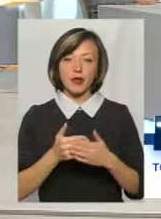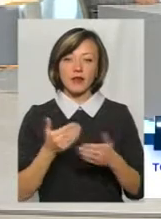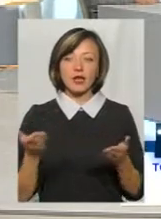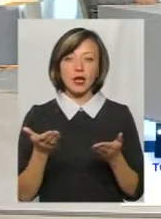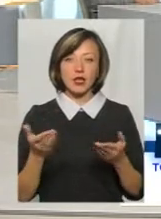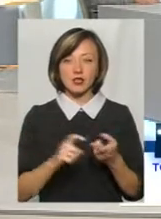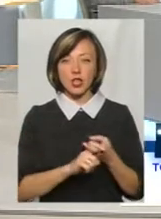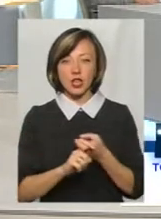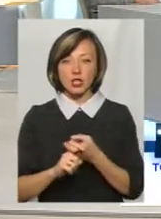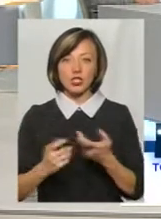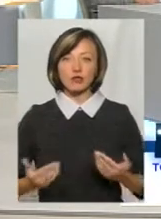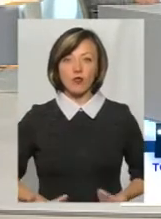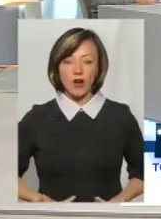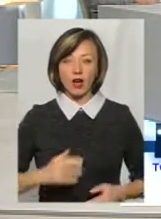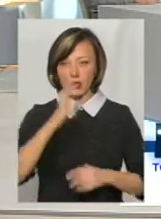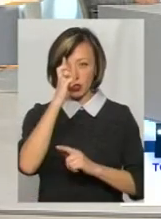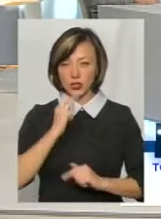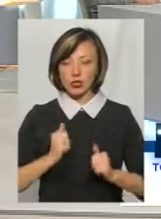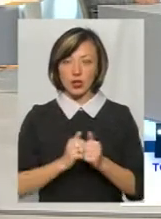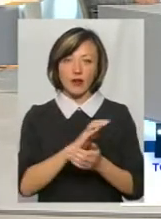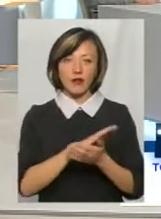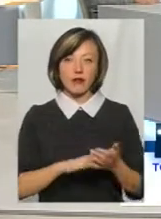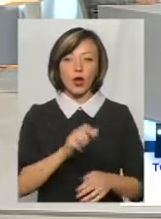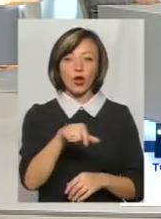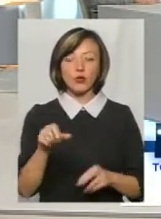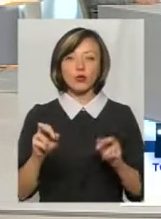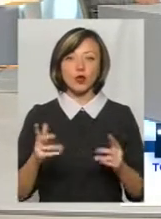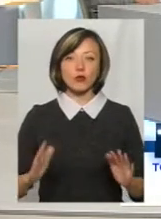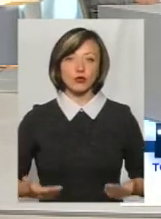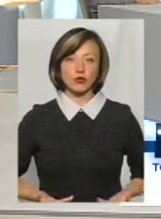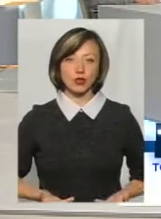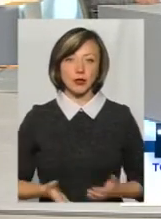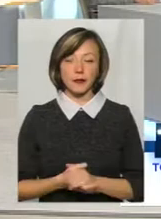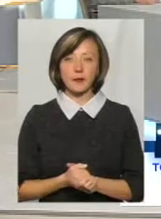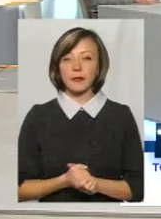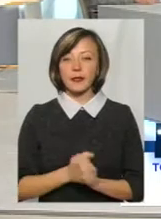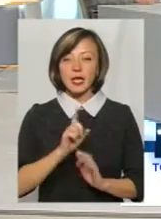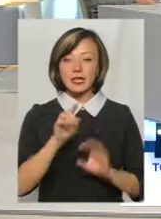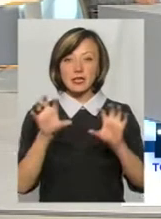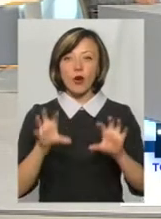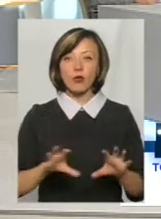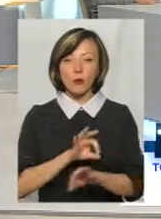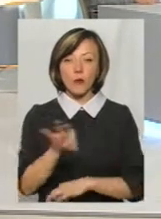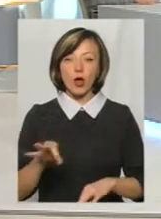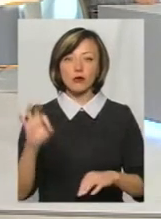залежить і існування нашої держави і як люди будуть жити. Ну, ті законопроекти про вибори надзвичайно